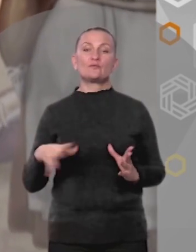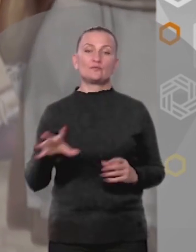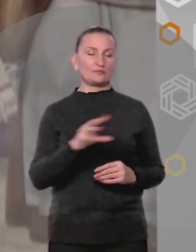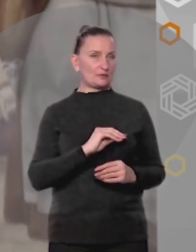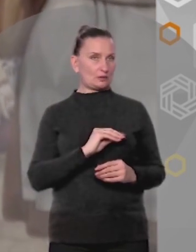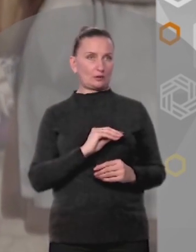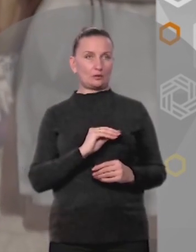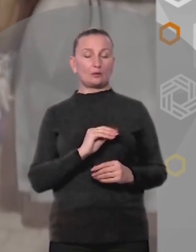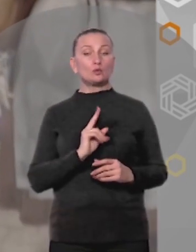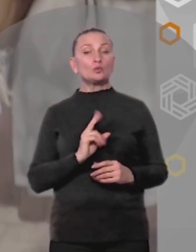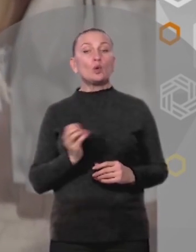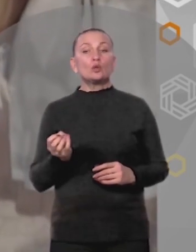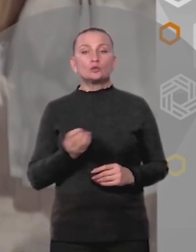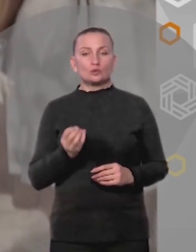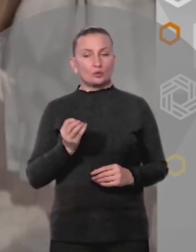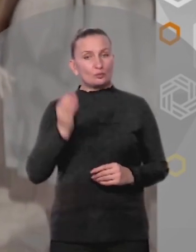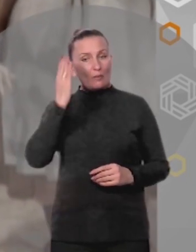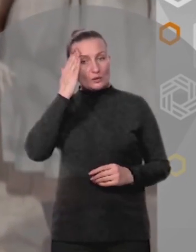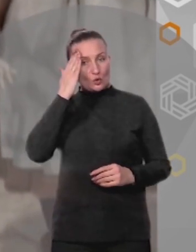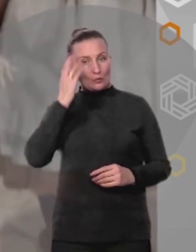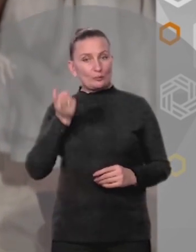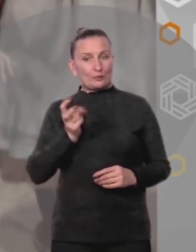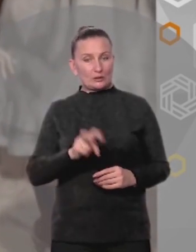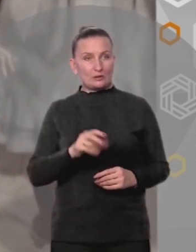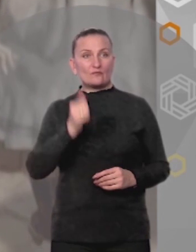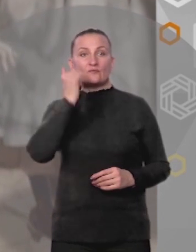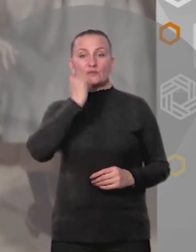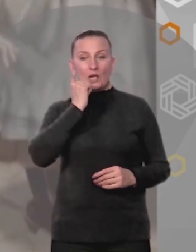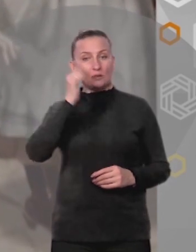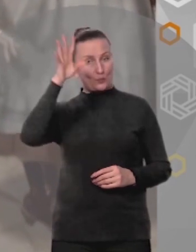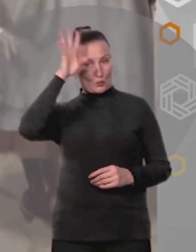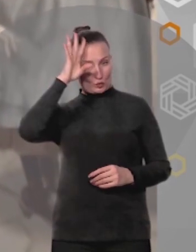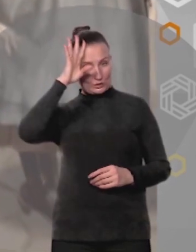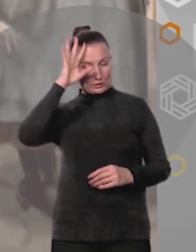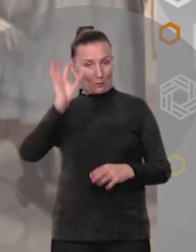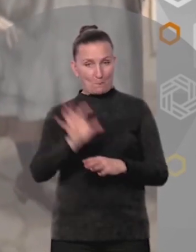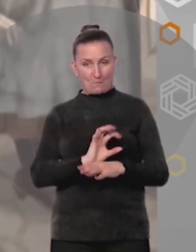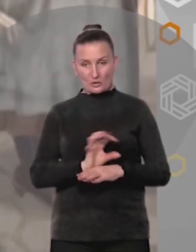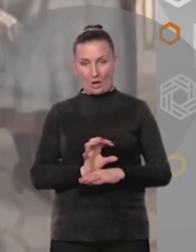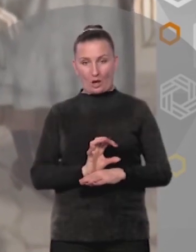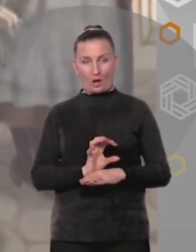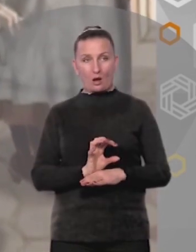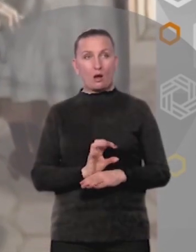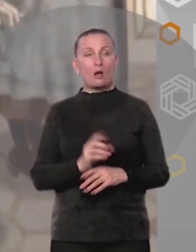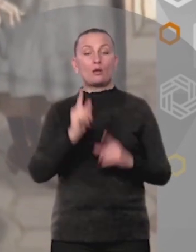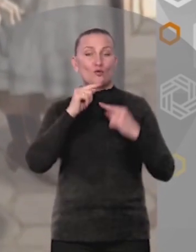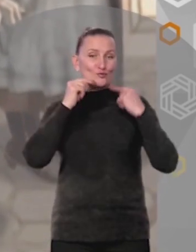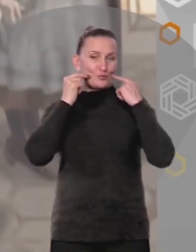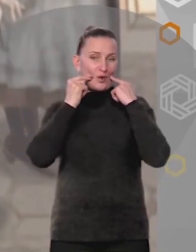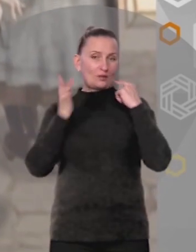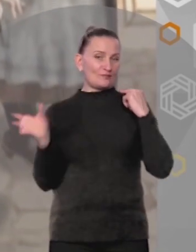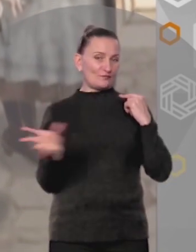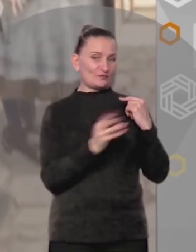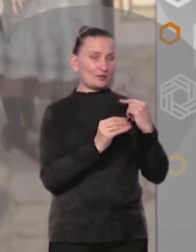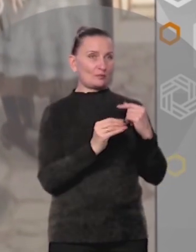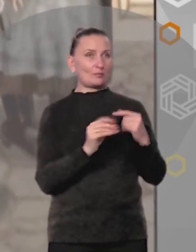все Но кто еще способен прийти в школу В старых мужицких башмаках И при этом радостно улыбаться